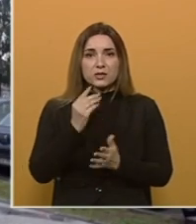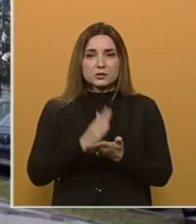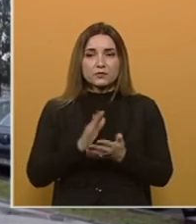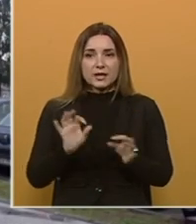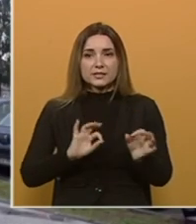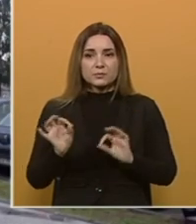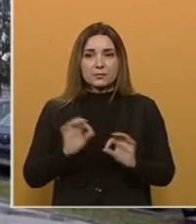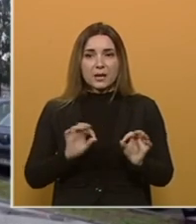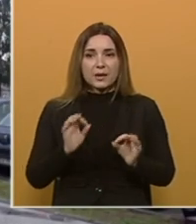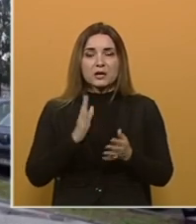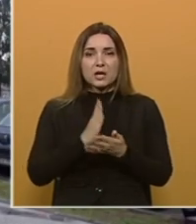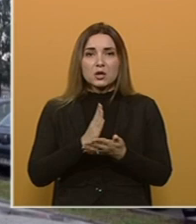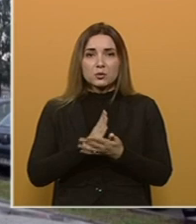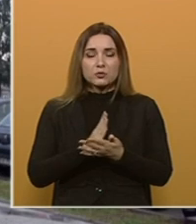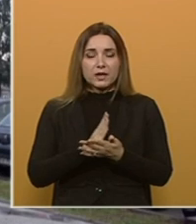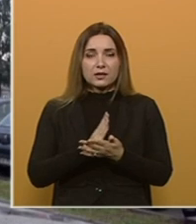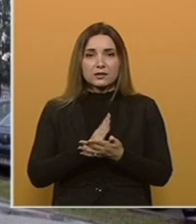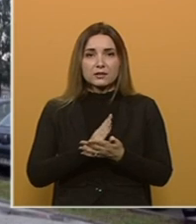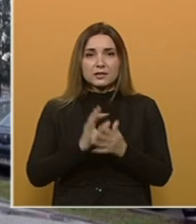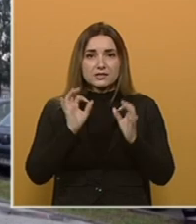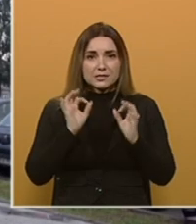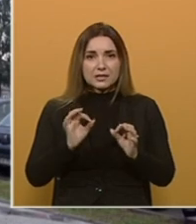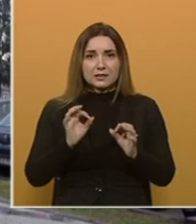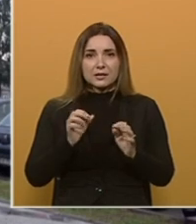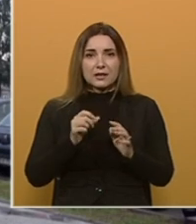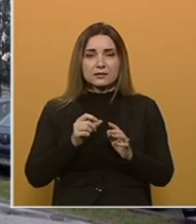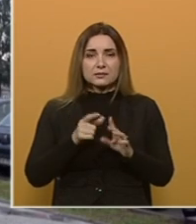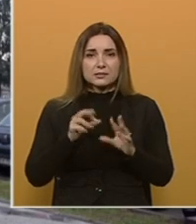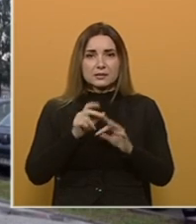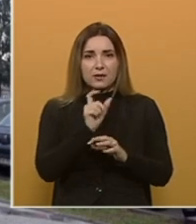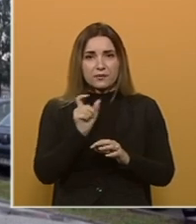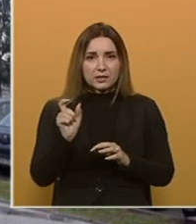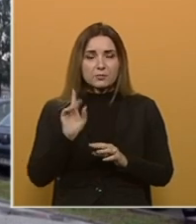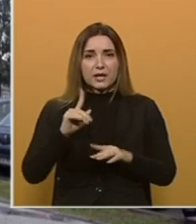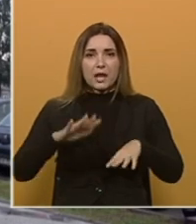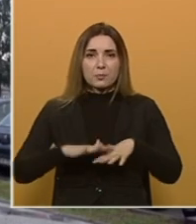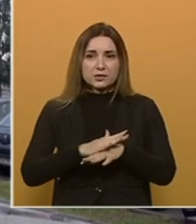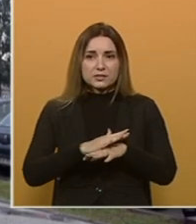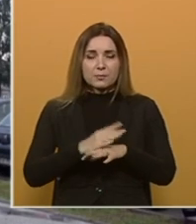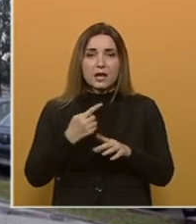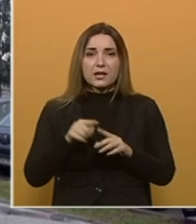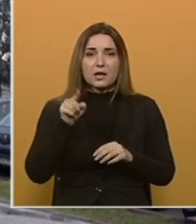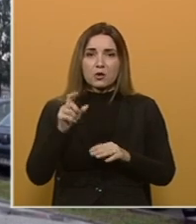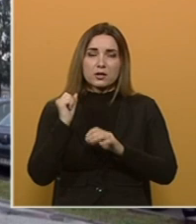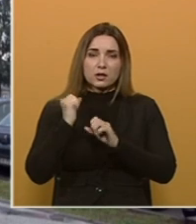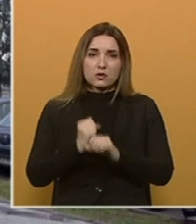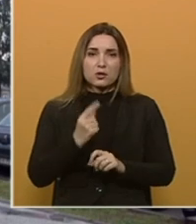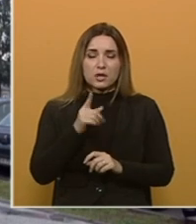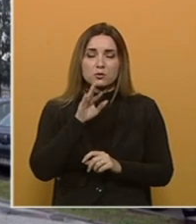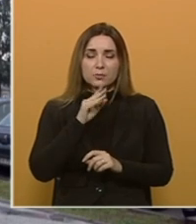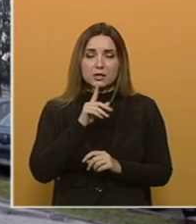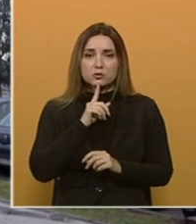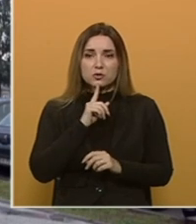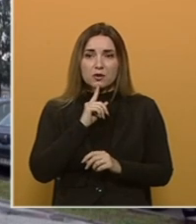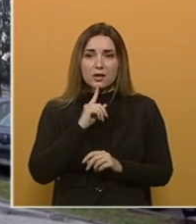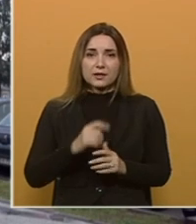spreman, uvijek, da tako kažem, striktan sa faktima, ali i emocionalan jer on je donio jednu priču koja